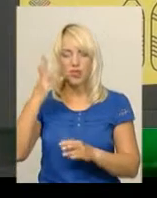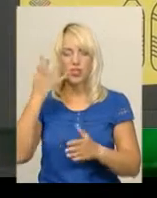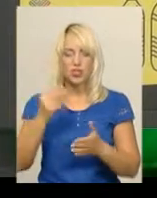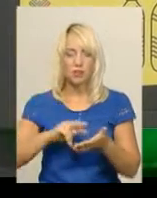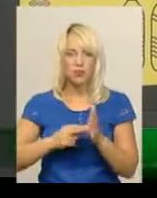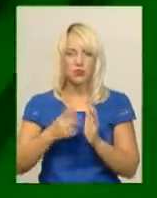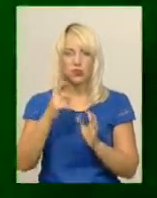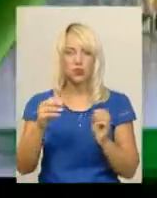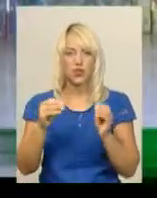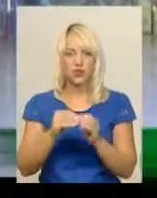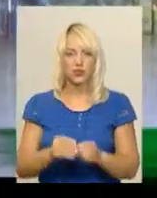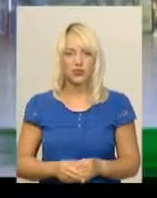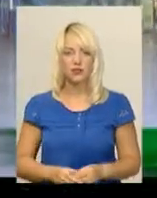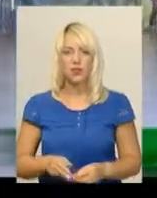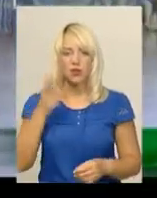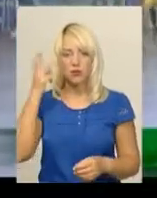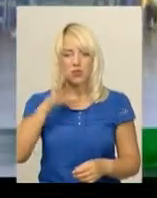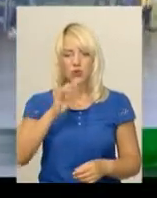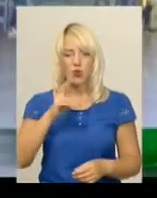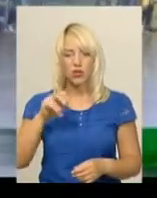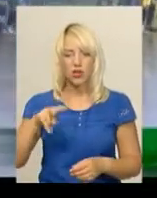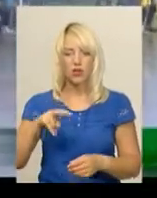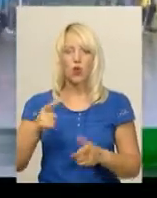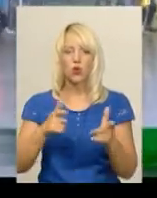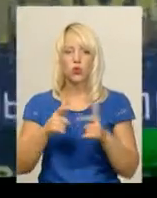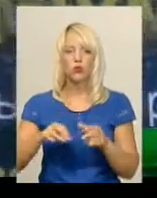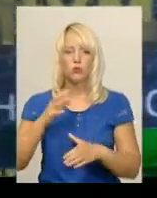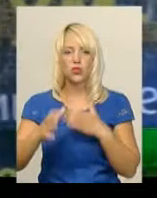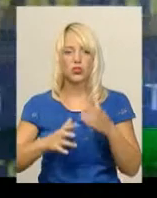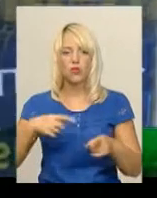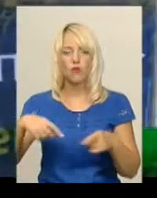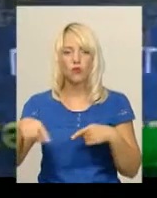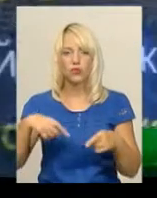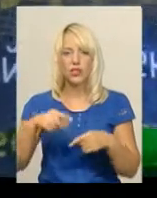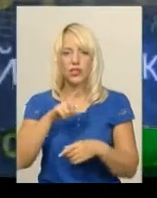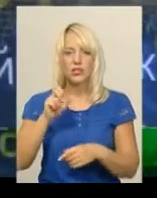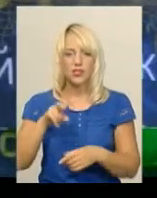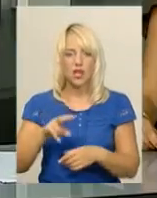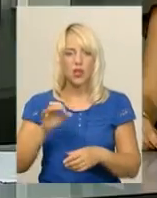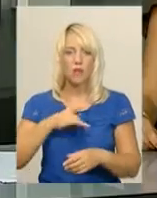110. Хмельницький «Сокіл» готується до міжнародного турніру з футзалу у Білорусі.